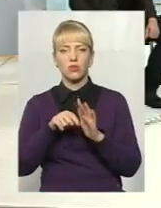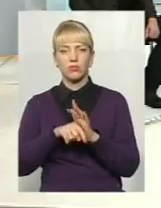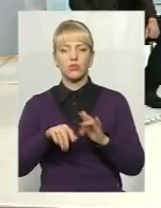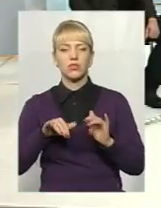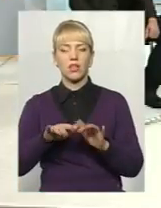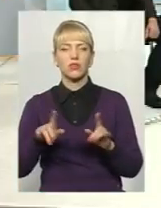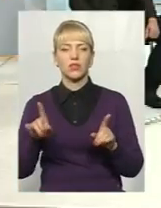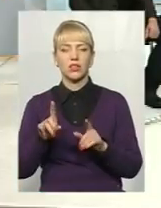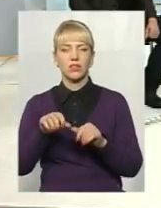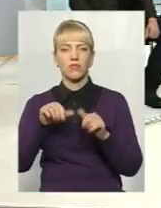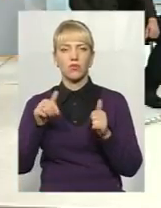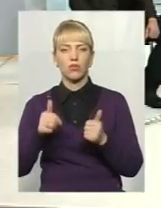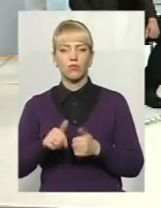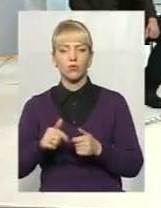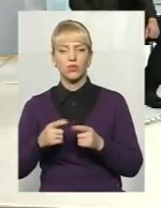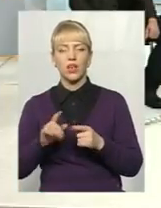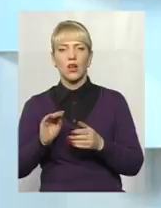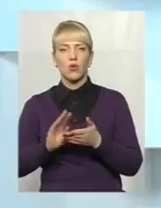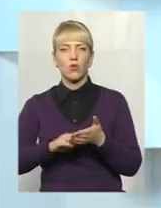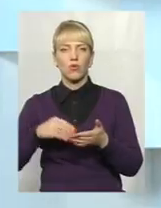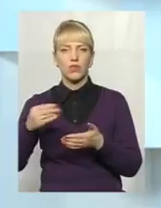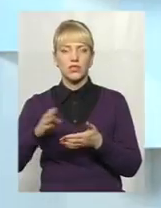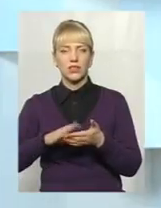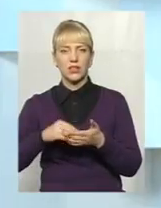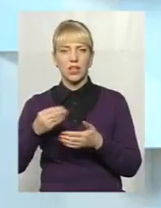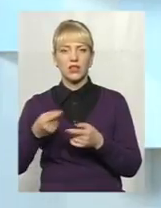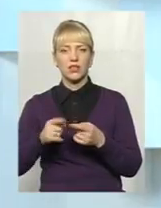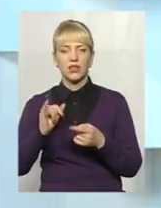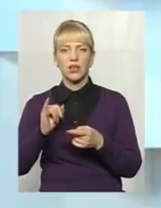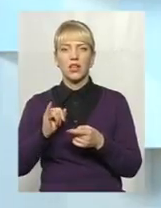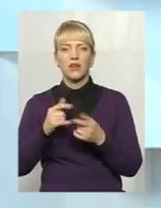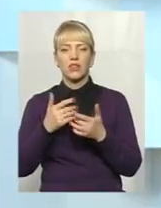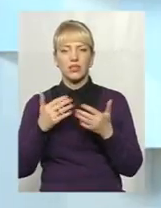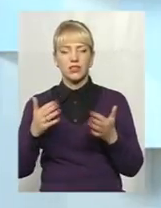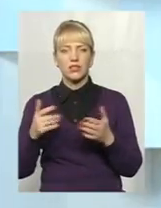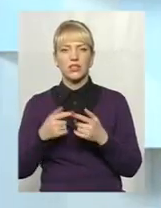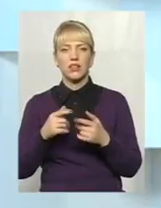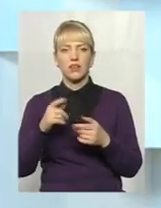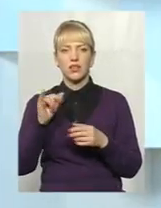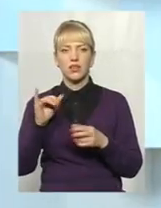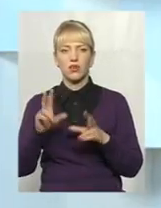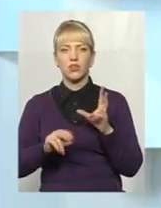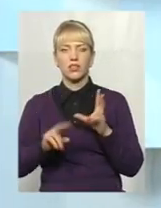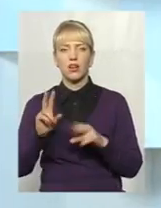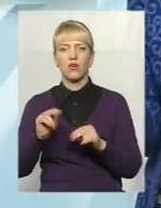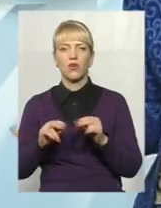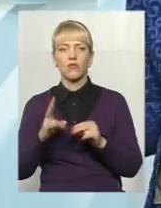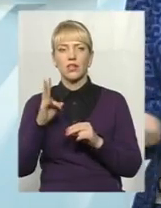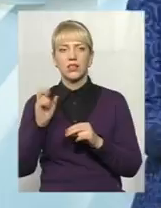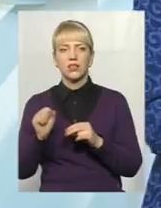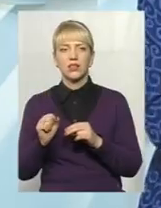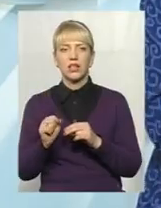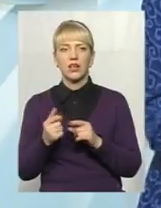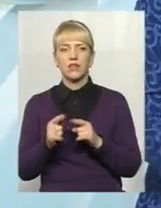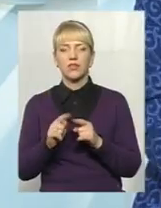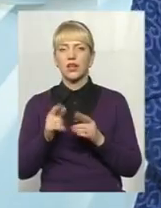формуються в фестивальному календарі, вони різні, на різну цільову аудиторію, розраховані. Тобто, на кожен кольор і